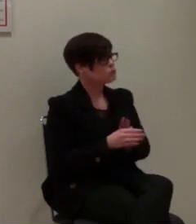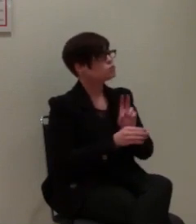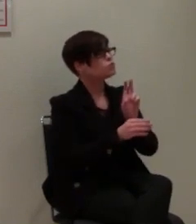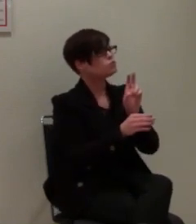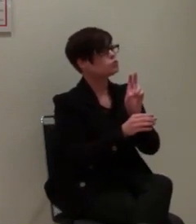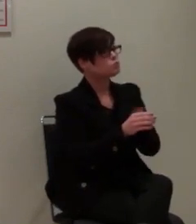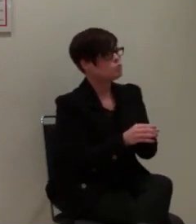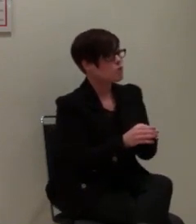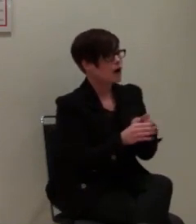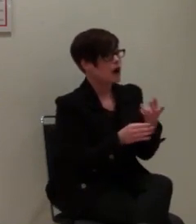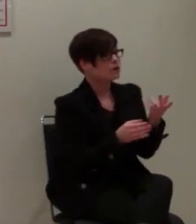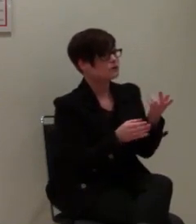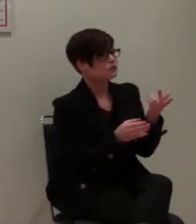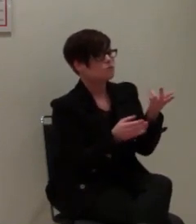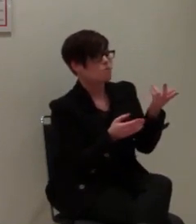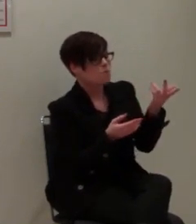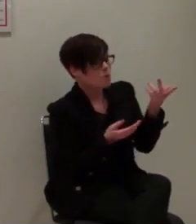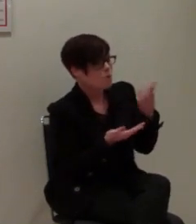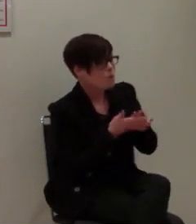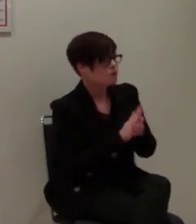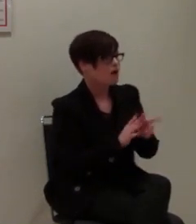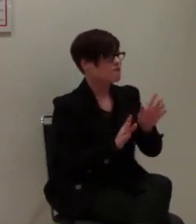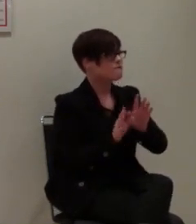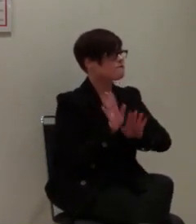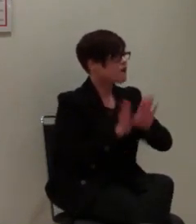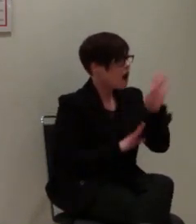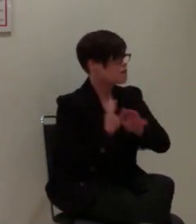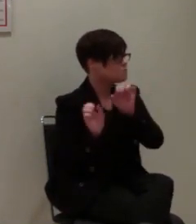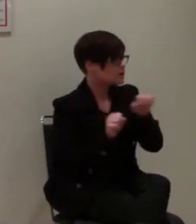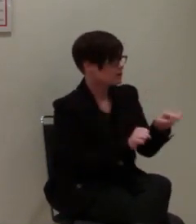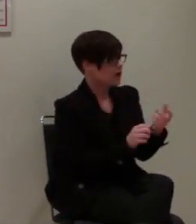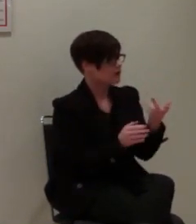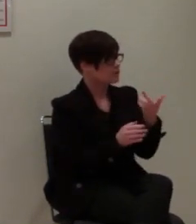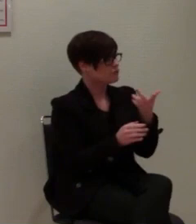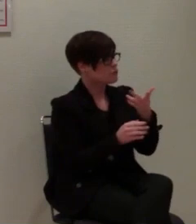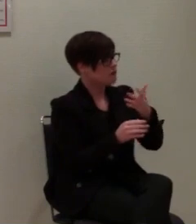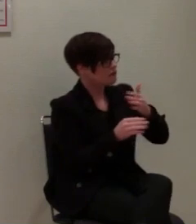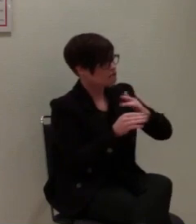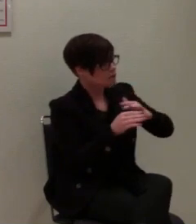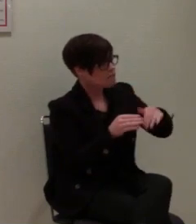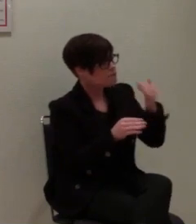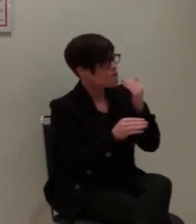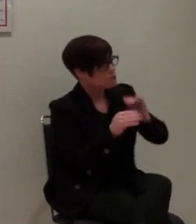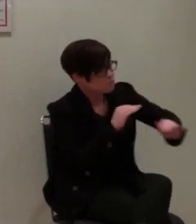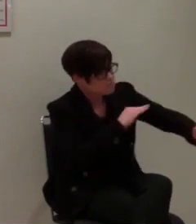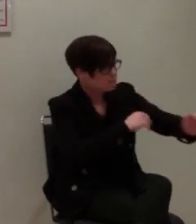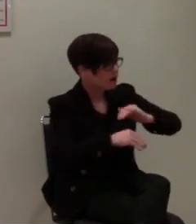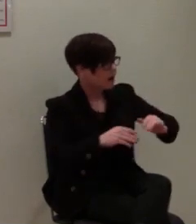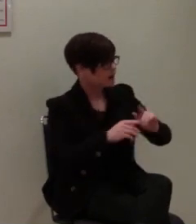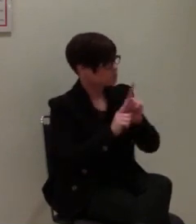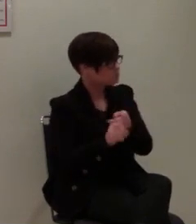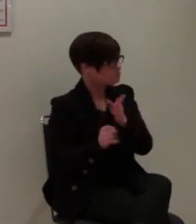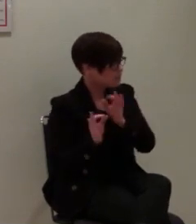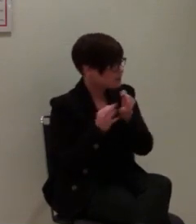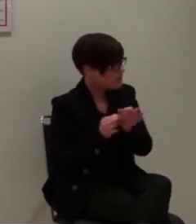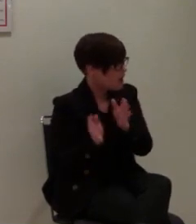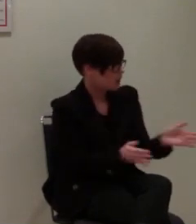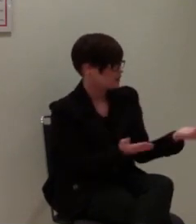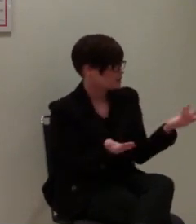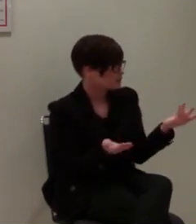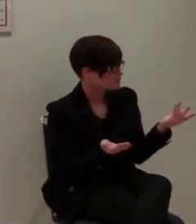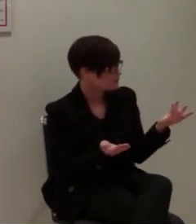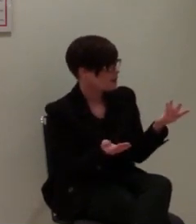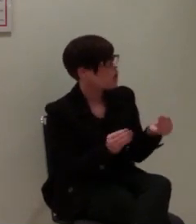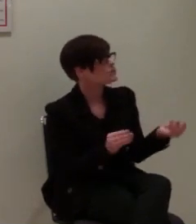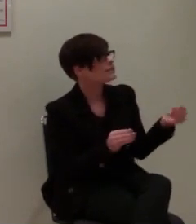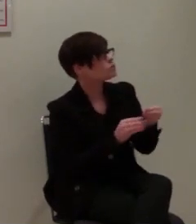für ambulante Wohn-, Arbeits-, Lern- und Lebensformen sind zu gewährleisten. Hierzu gehört auch